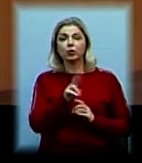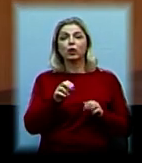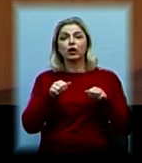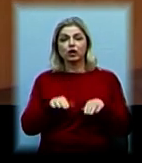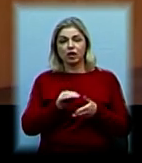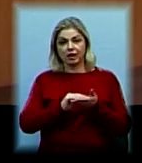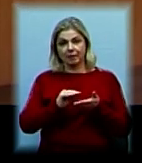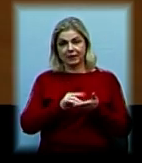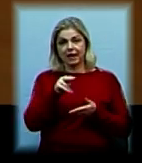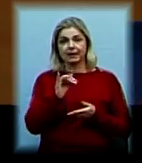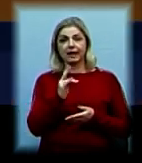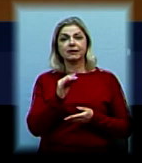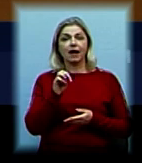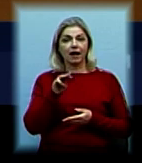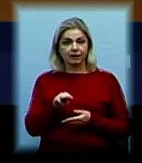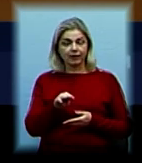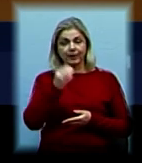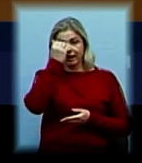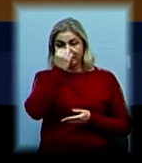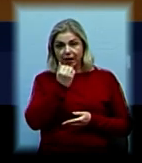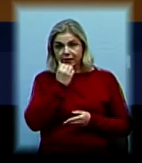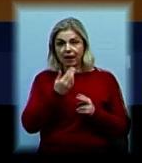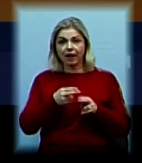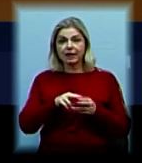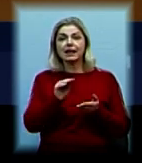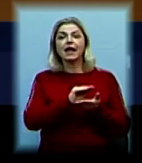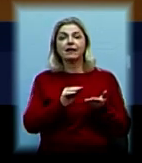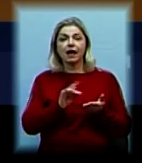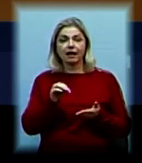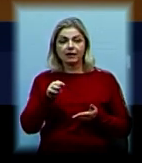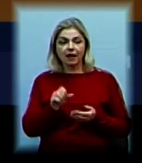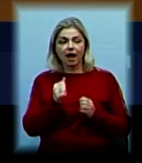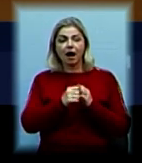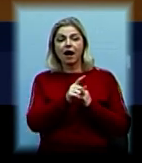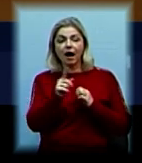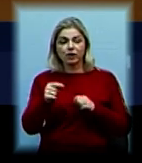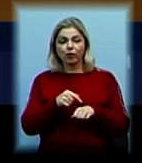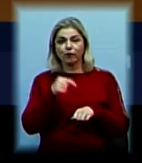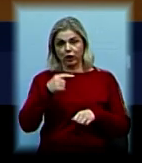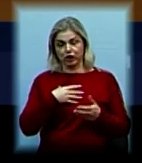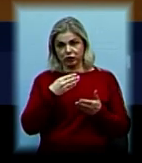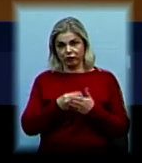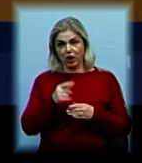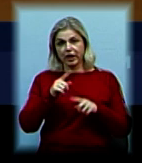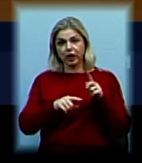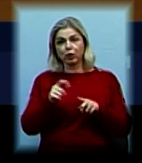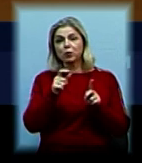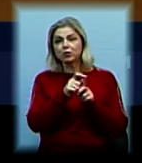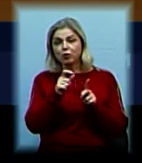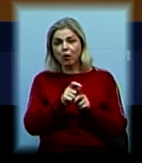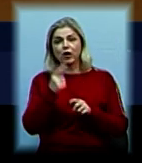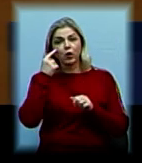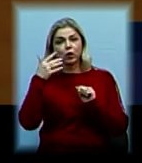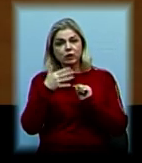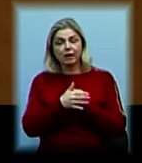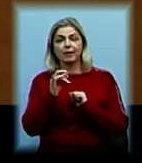радіодиктант. Завдяки радіодиктанту кожен з нас усвідомлює себе в рідному слові, розуміє, чи правильно він